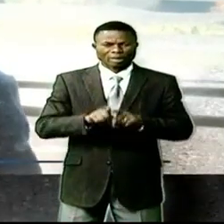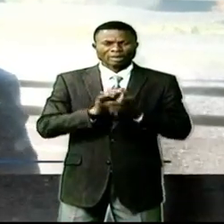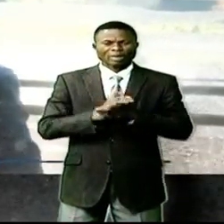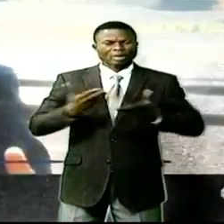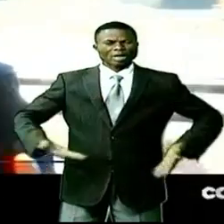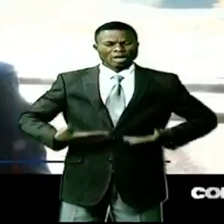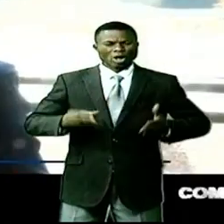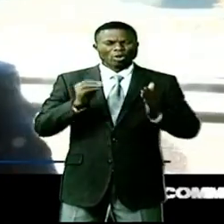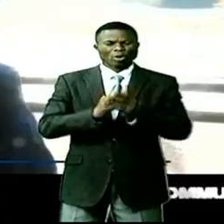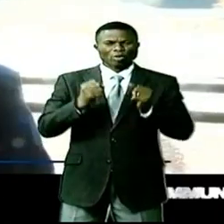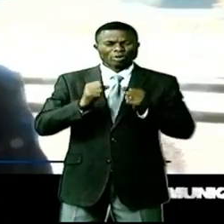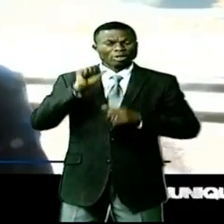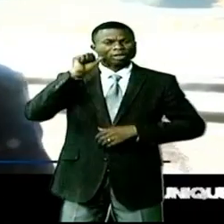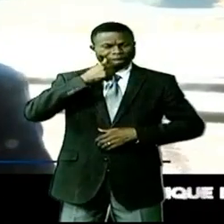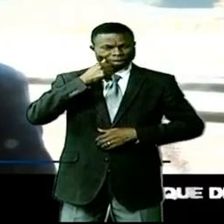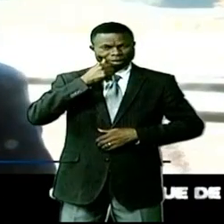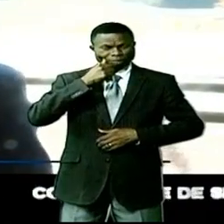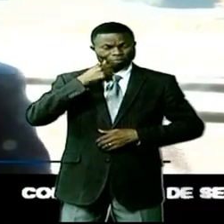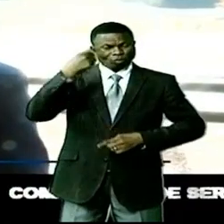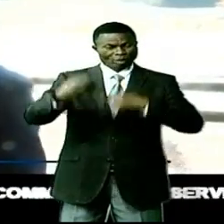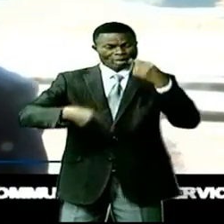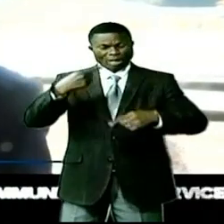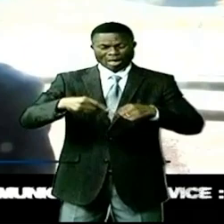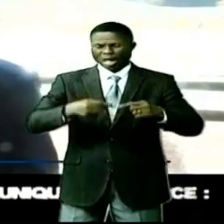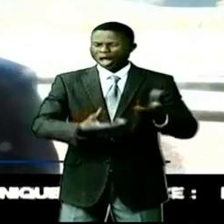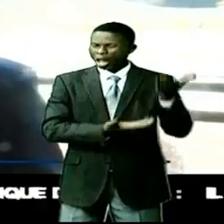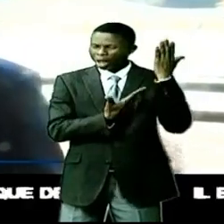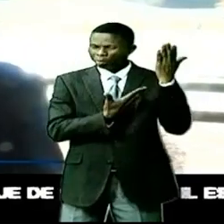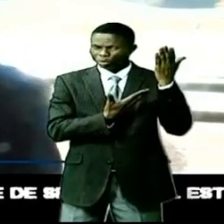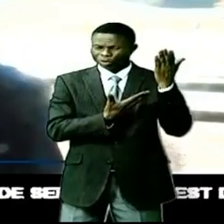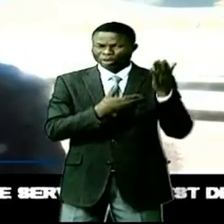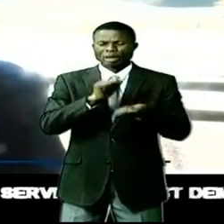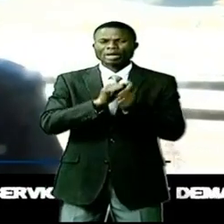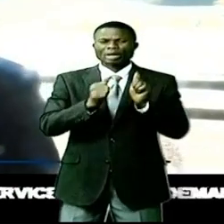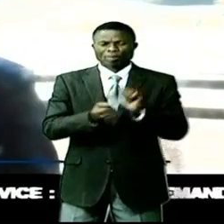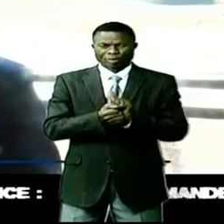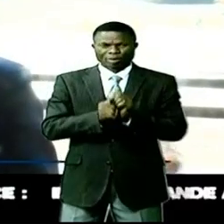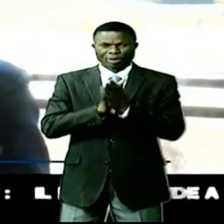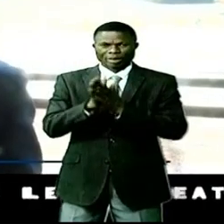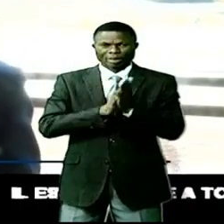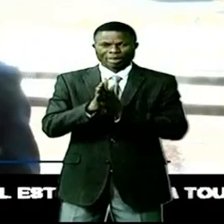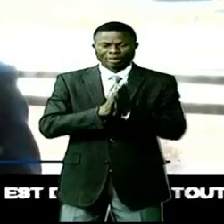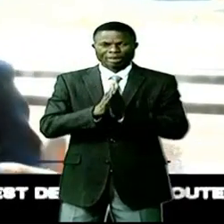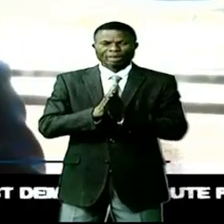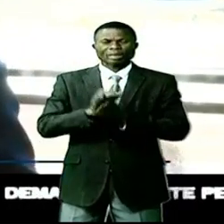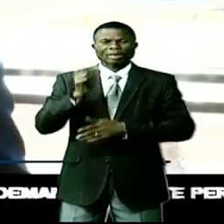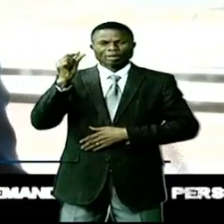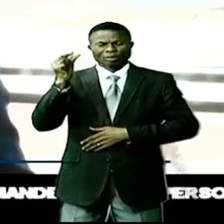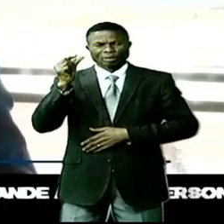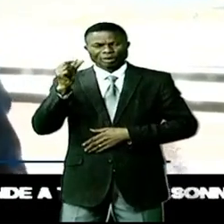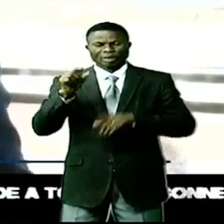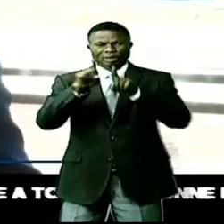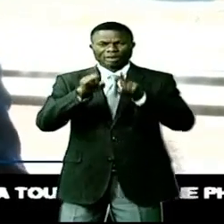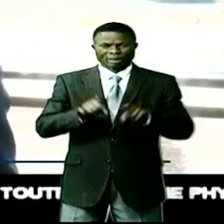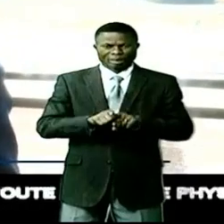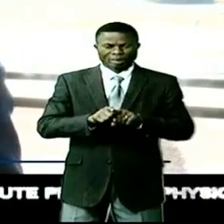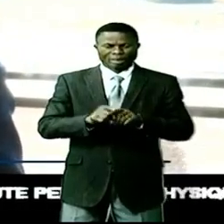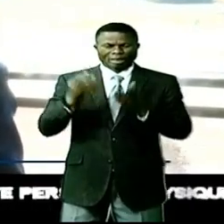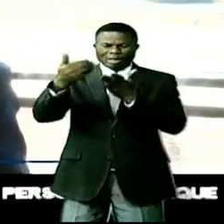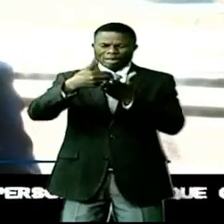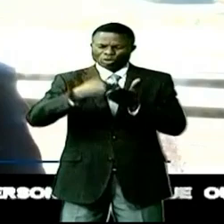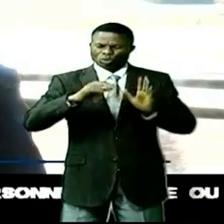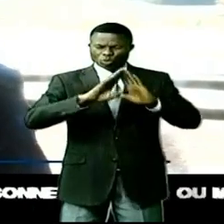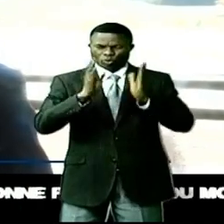heureux parce que demain nous aurons des discussions importantes à ce qui concerne nos mines et comment on peut les capitaliser.